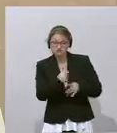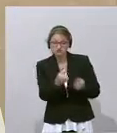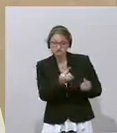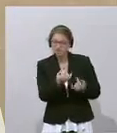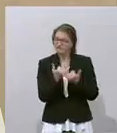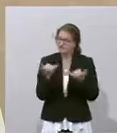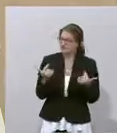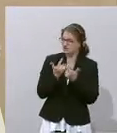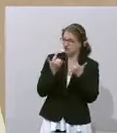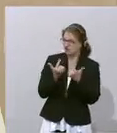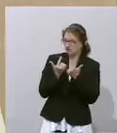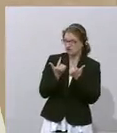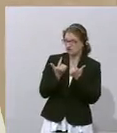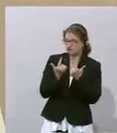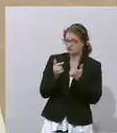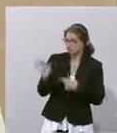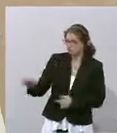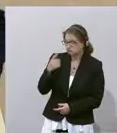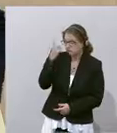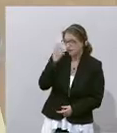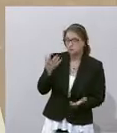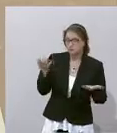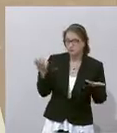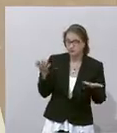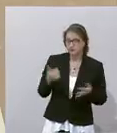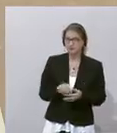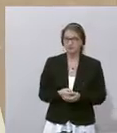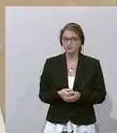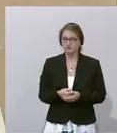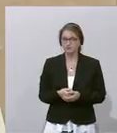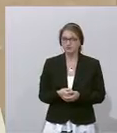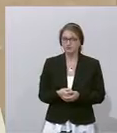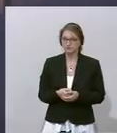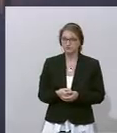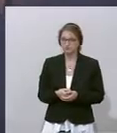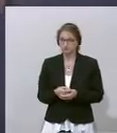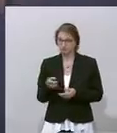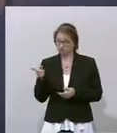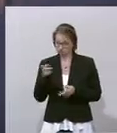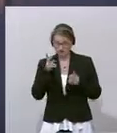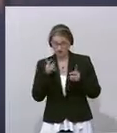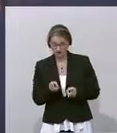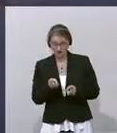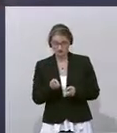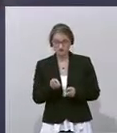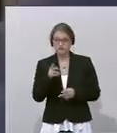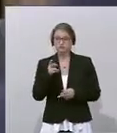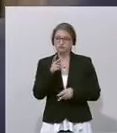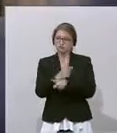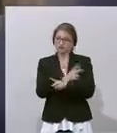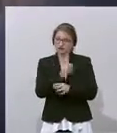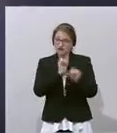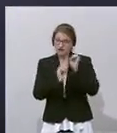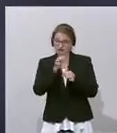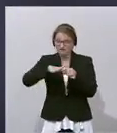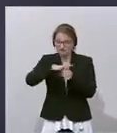Wie stellen Sie sich vor, Herr Justizminister, können Sie die Staatsanwaltschaft Wien davon überzeugen?